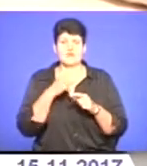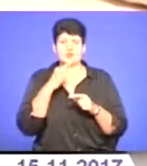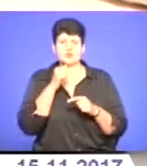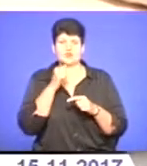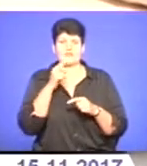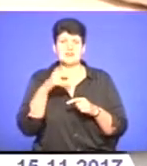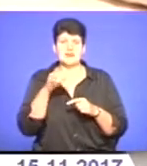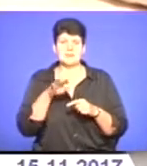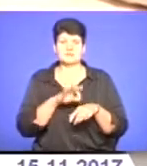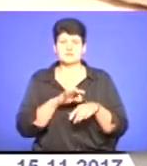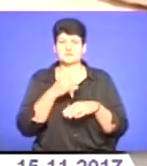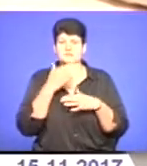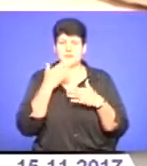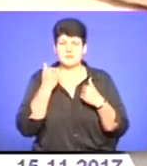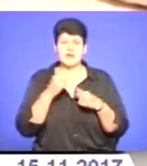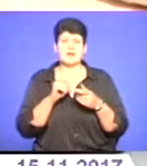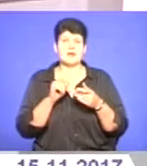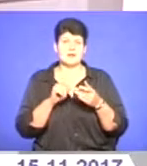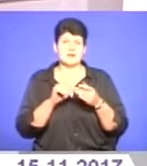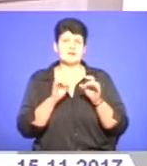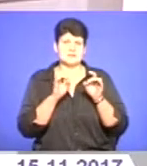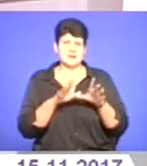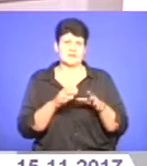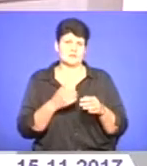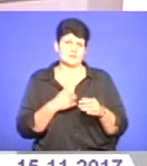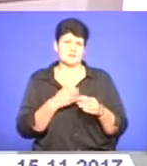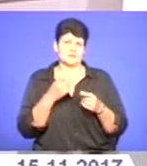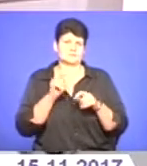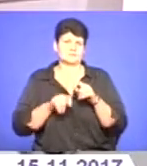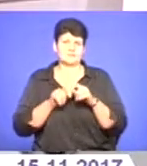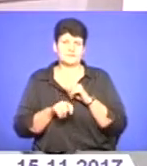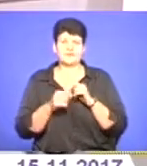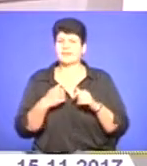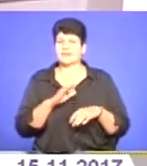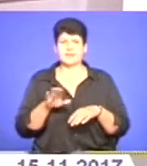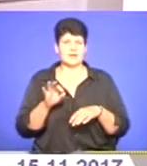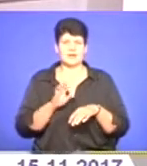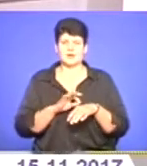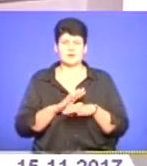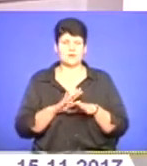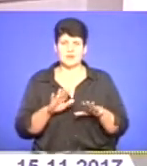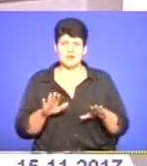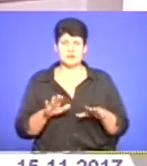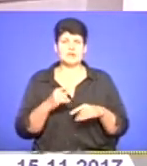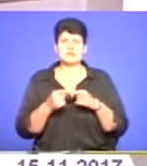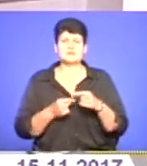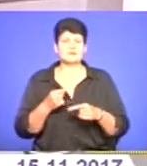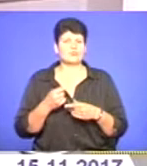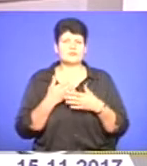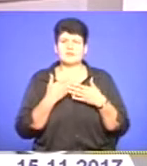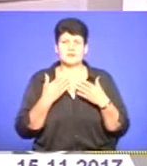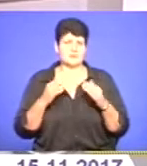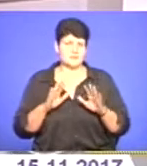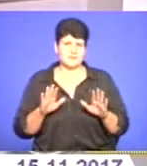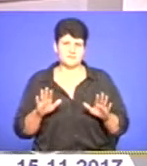хворіє. Втім, аналіз здала, аби перестрахуватися. Я не хворіна цукровий діабет і спадкового ризику в мене немає,